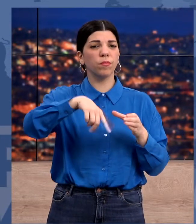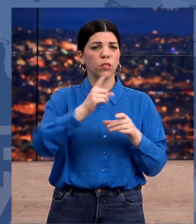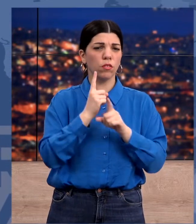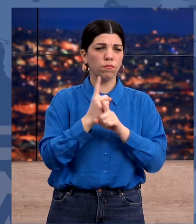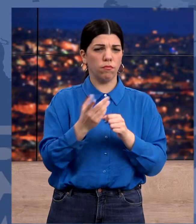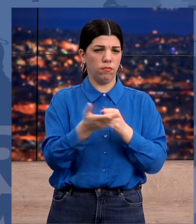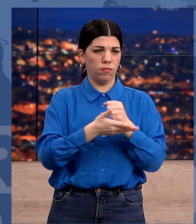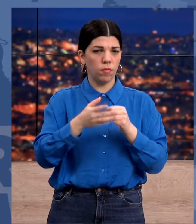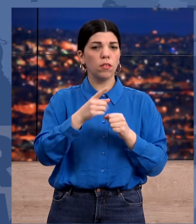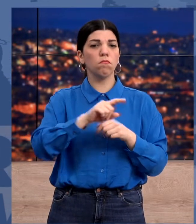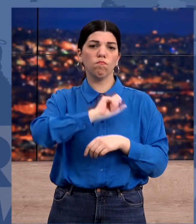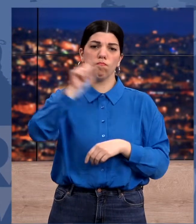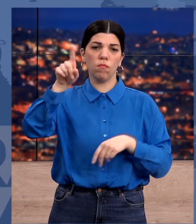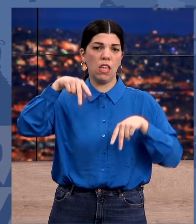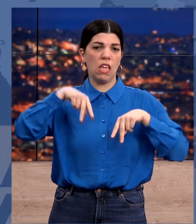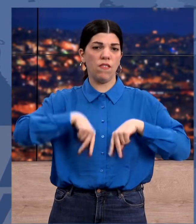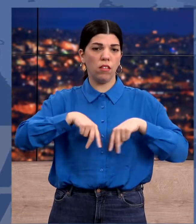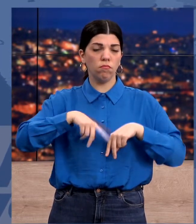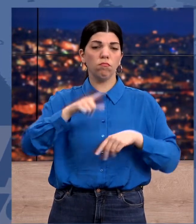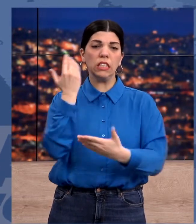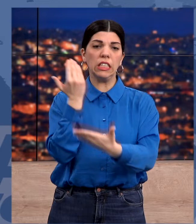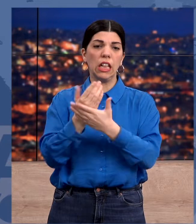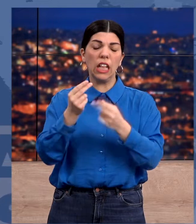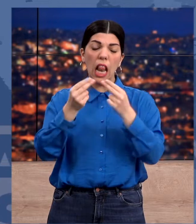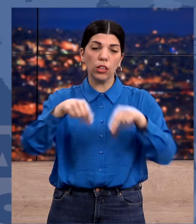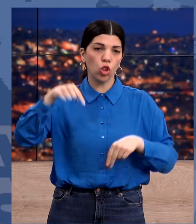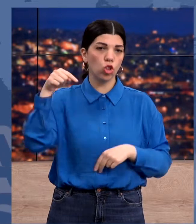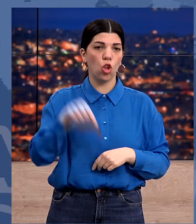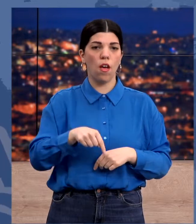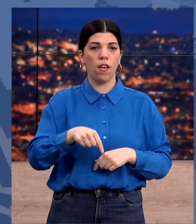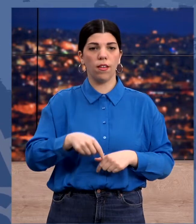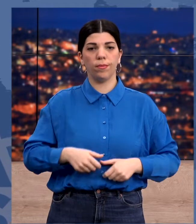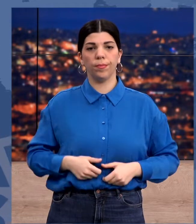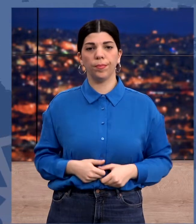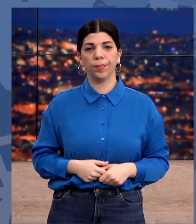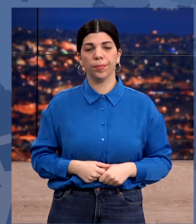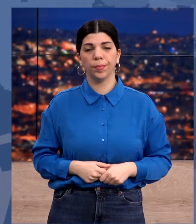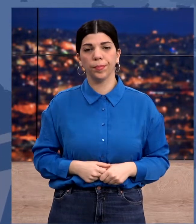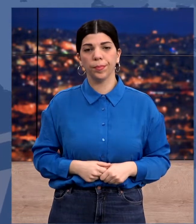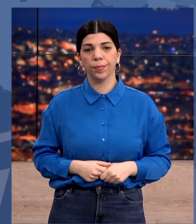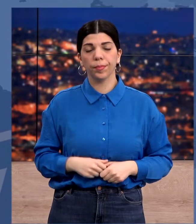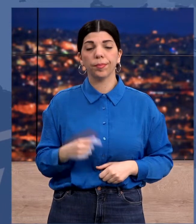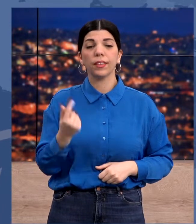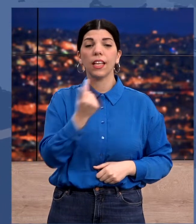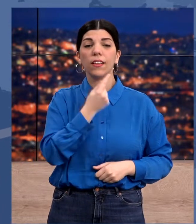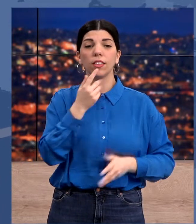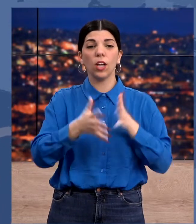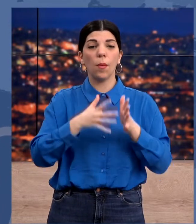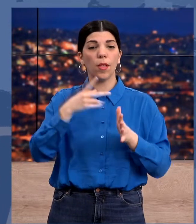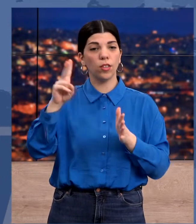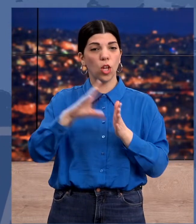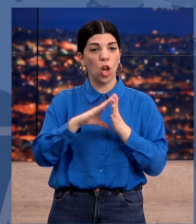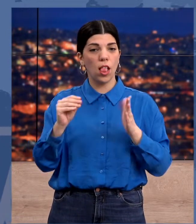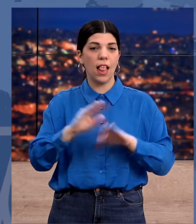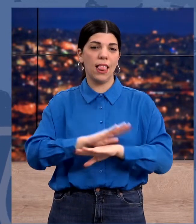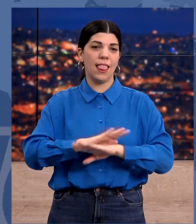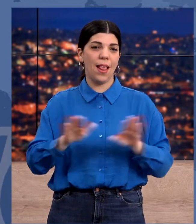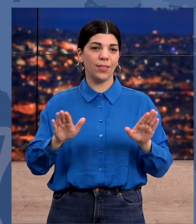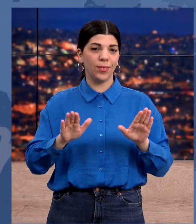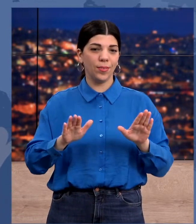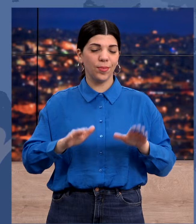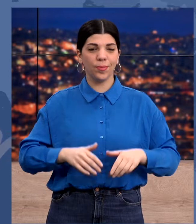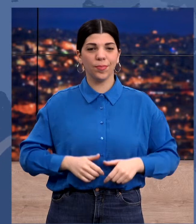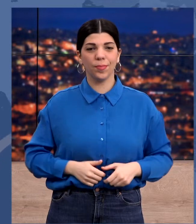στέλνουν μήνυμα στην κυβέρνηση και ζητούν λύσεις εδώ και τώρα. Κυρίες και κύριοι, εδώ ολοκληρώθηκε το Δελτίο